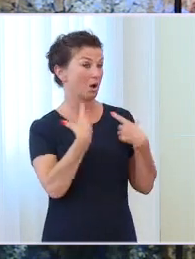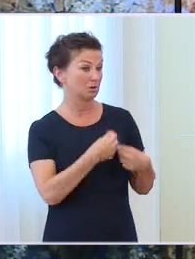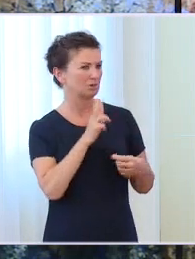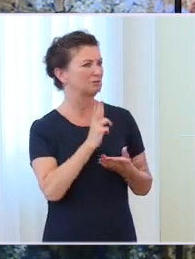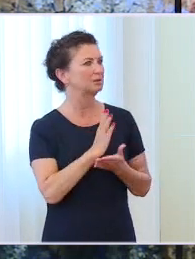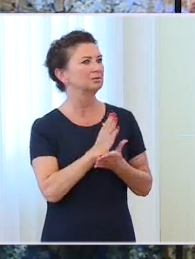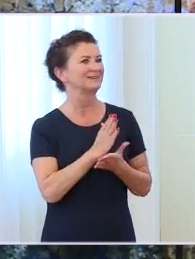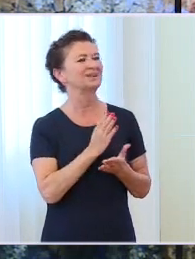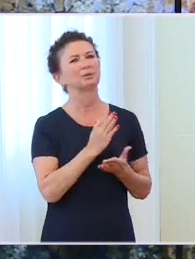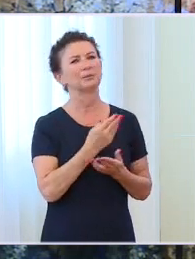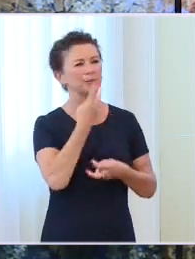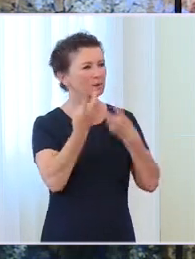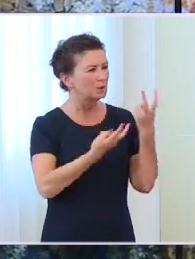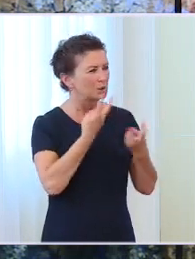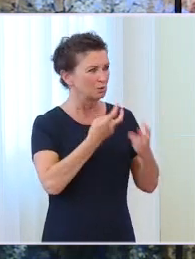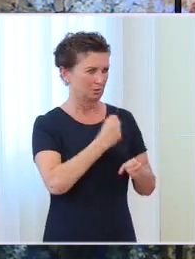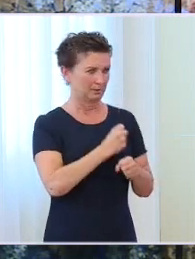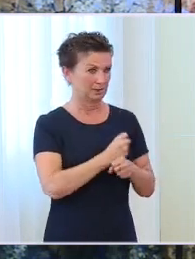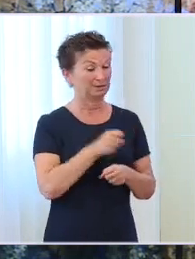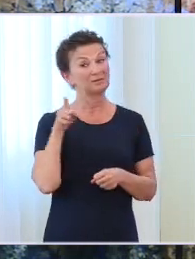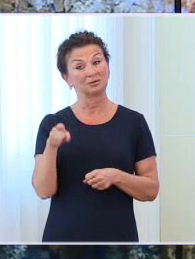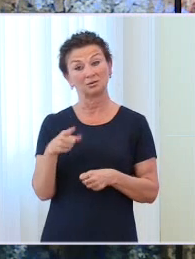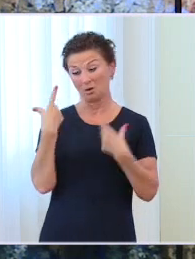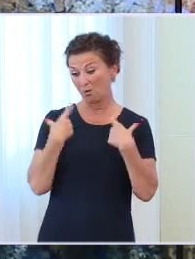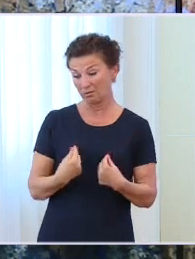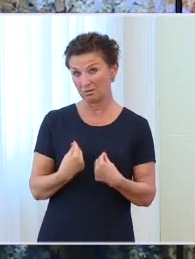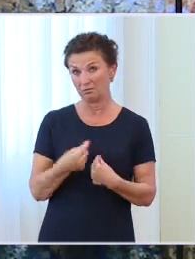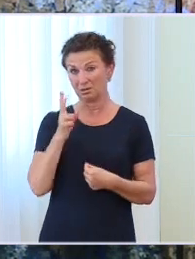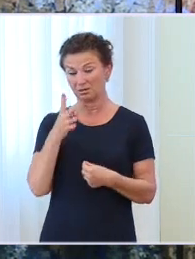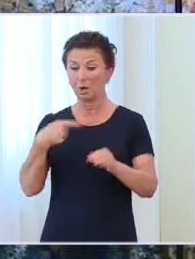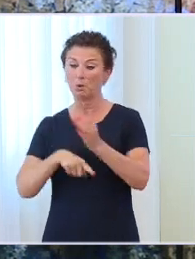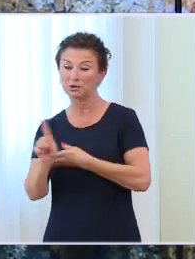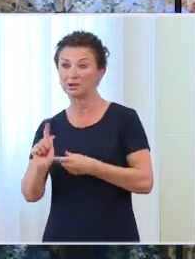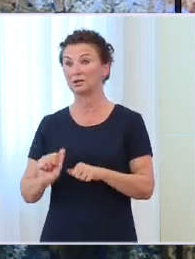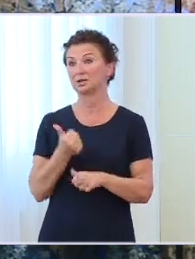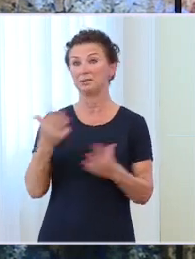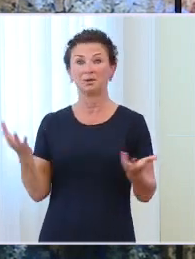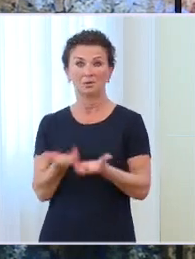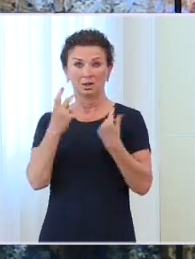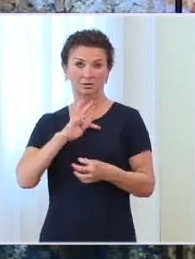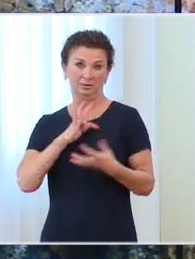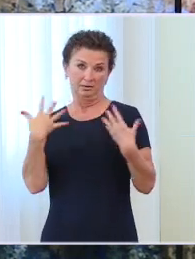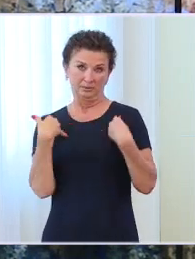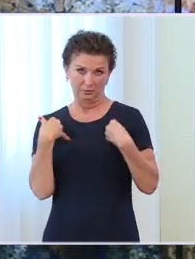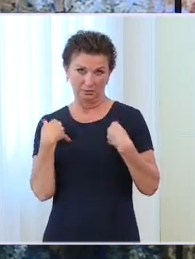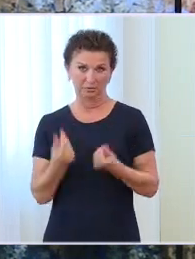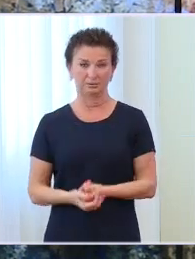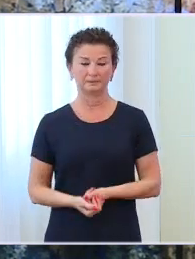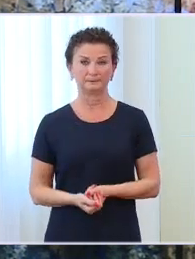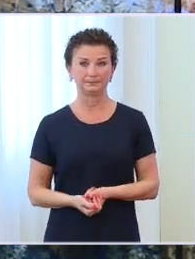szukają pracy. To są ludzie, którzy uciekają, żeby przeżyć. Dlatego też to nie będą przyjmowani